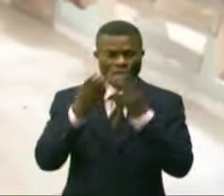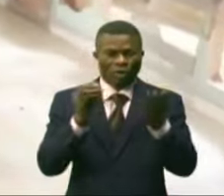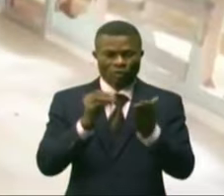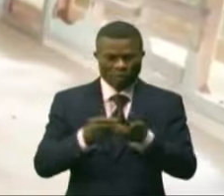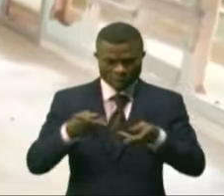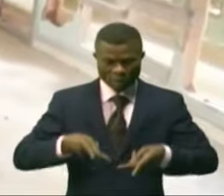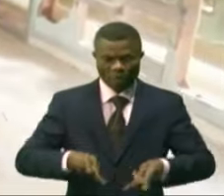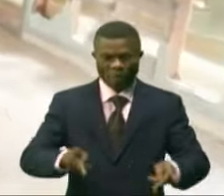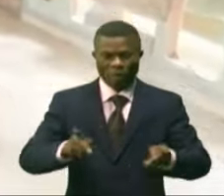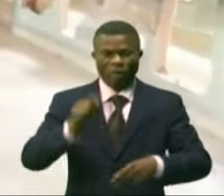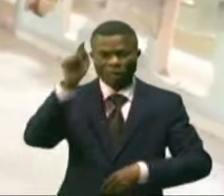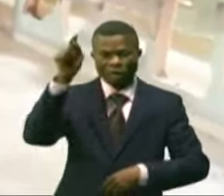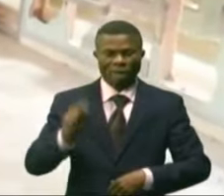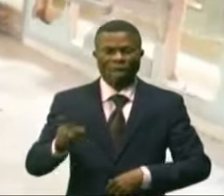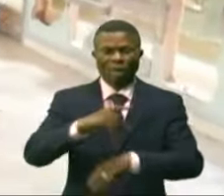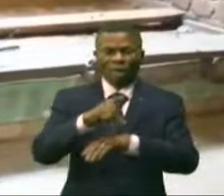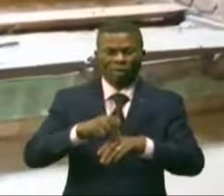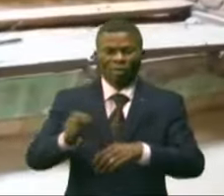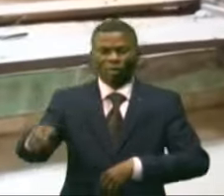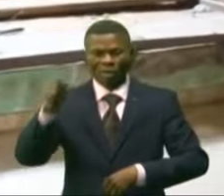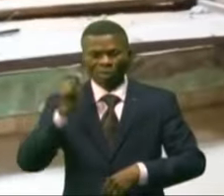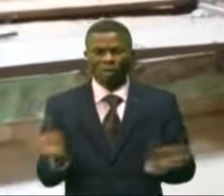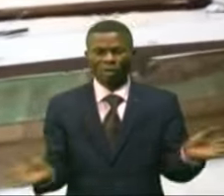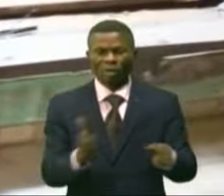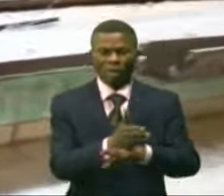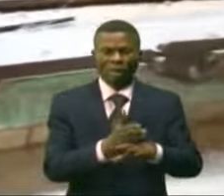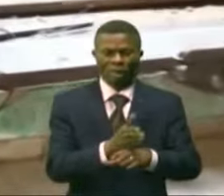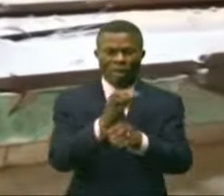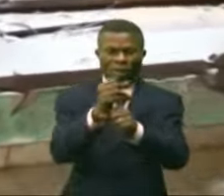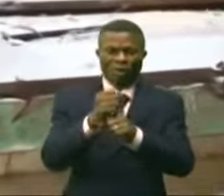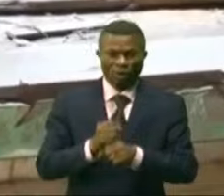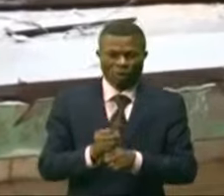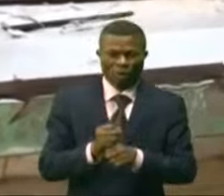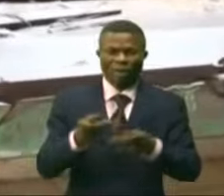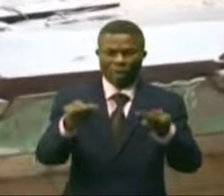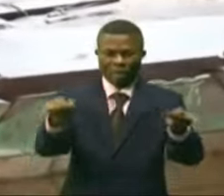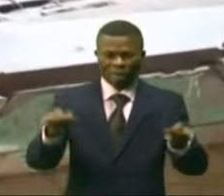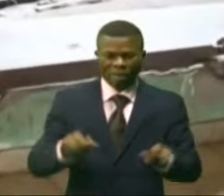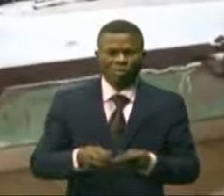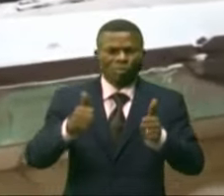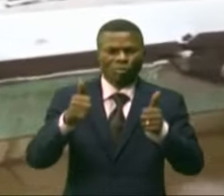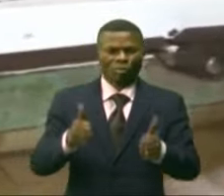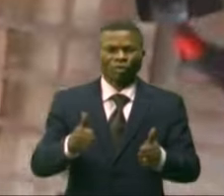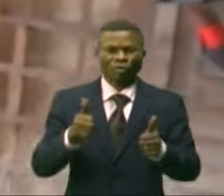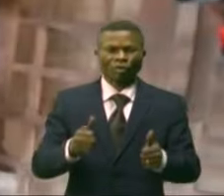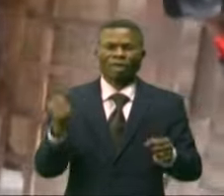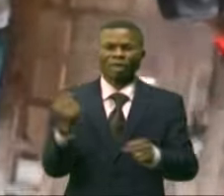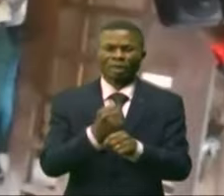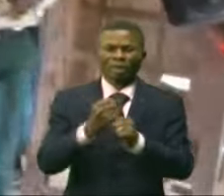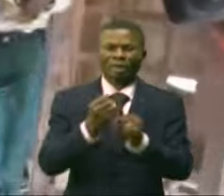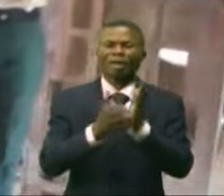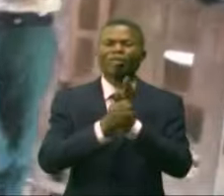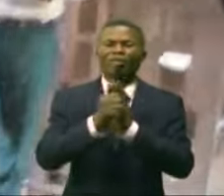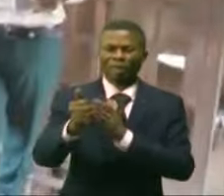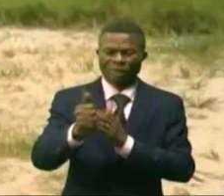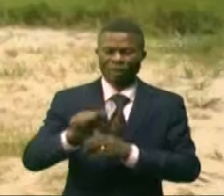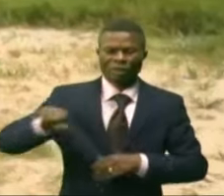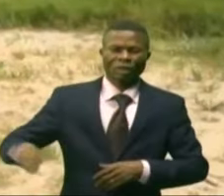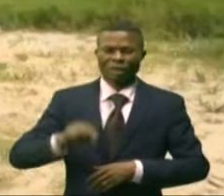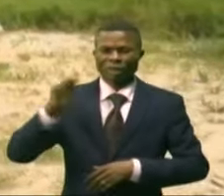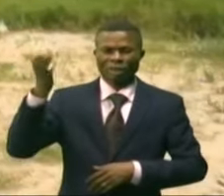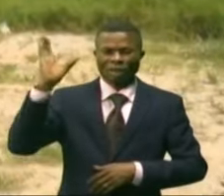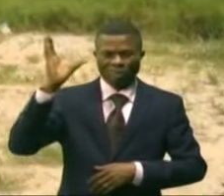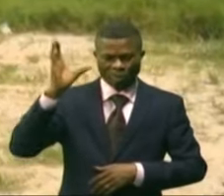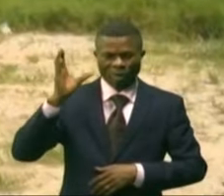permettre à la division provinciale de pêche et élevage des bénéficiaires d'un cadre convenable pour leur travail. Jean-Pierre Chimanga a